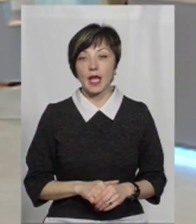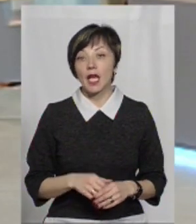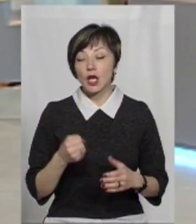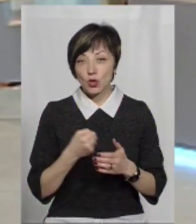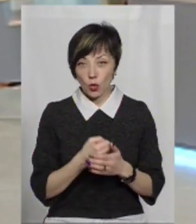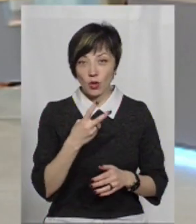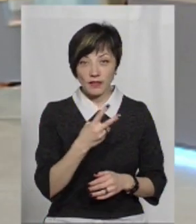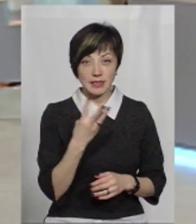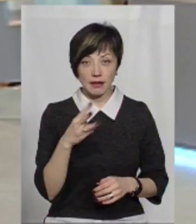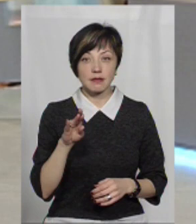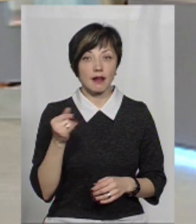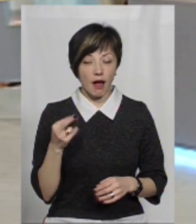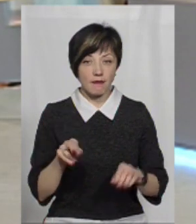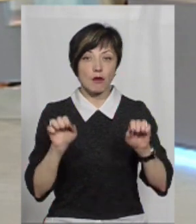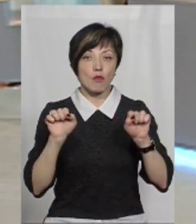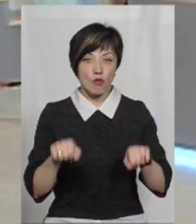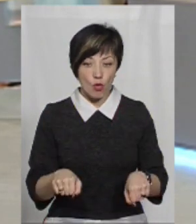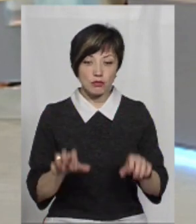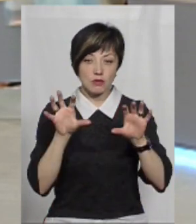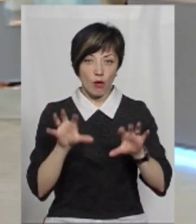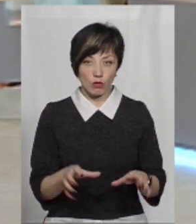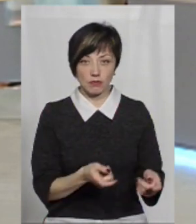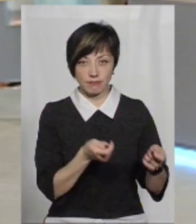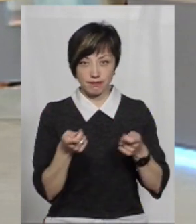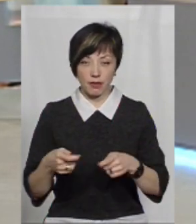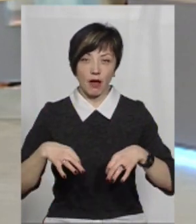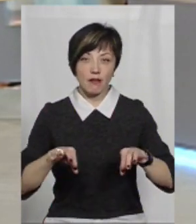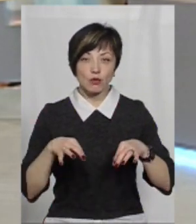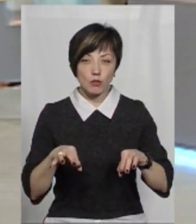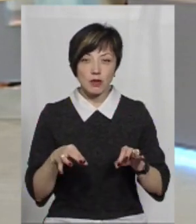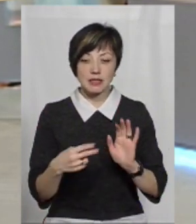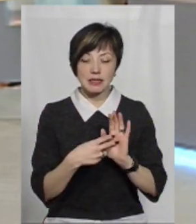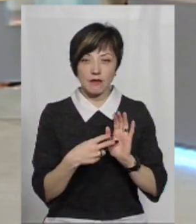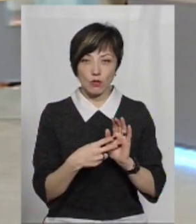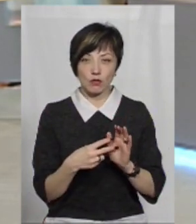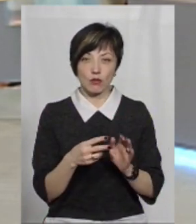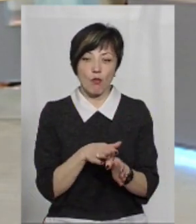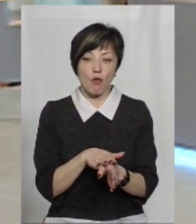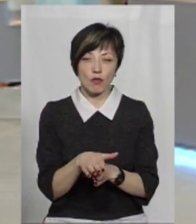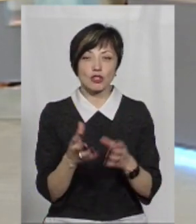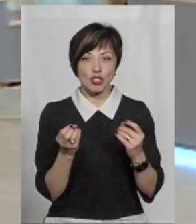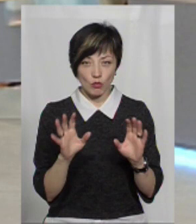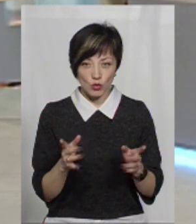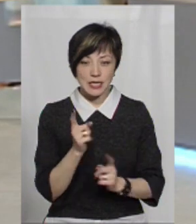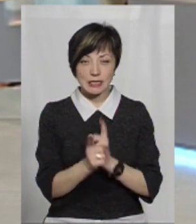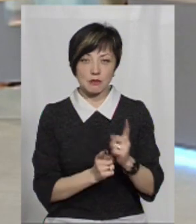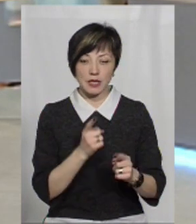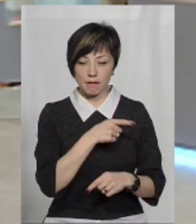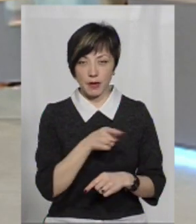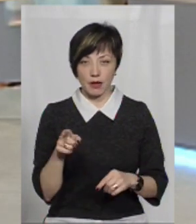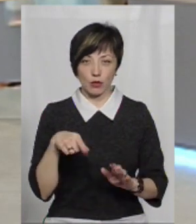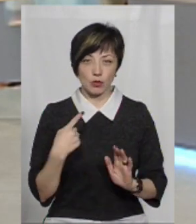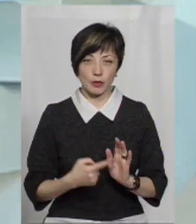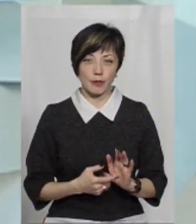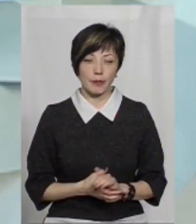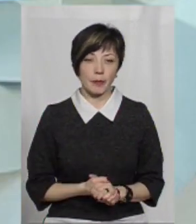23 травня ще можна легалізувати авто, так крім того, що ставку акцизу буде повною, ще будуть якісь зміни в цей період?